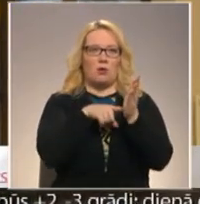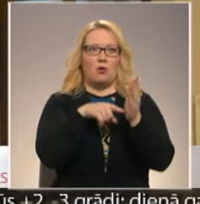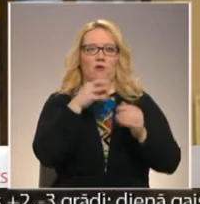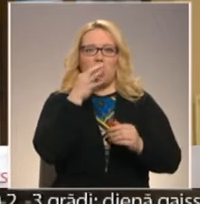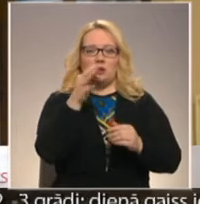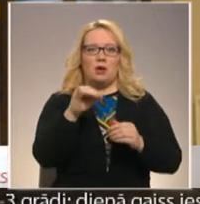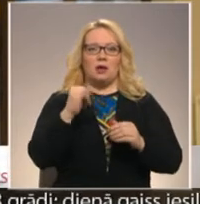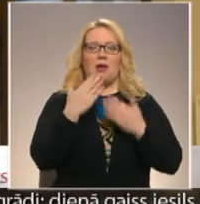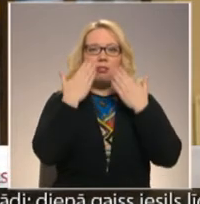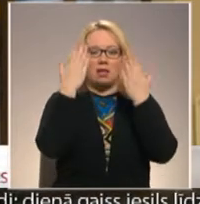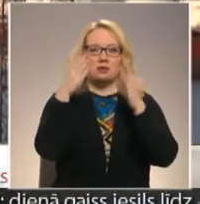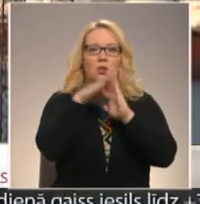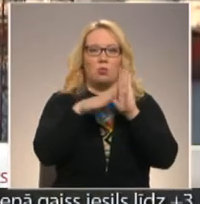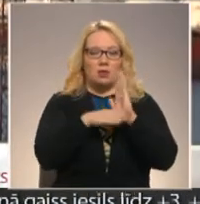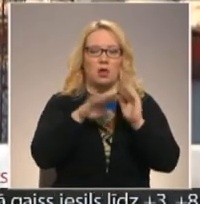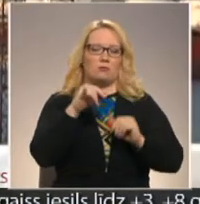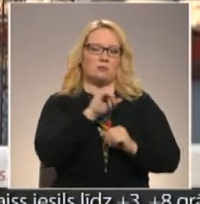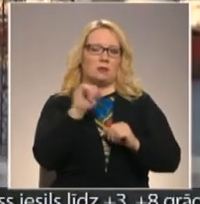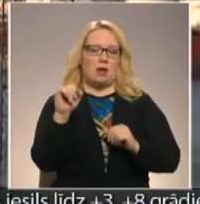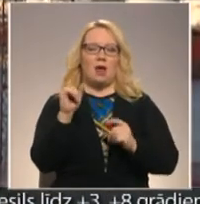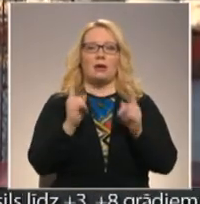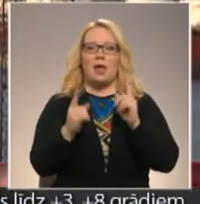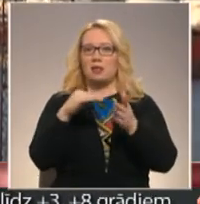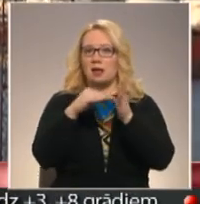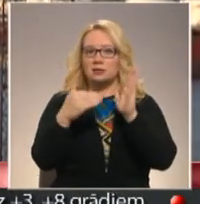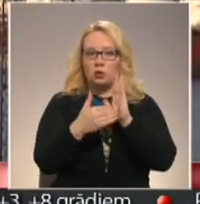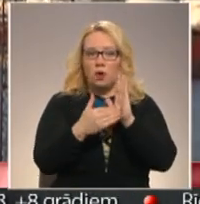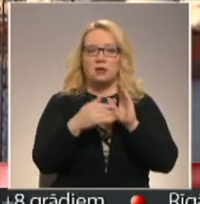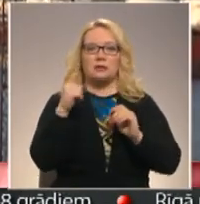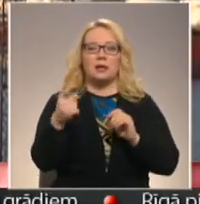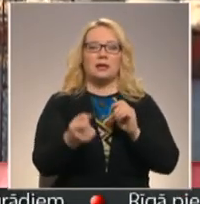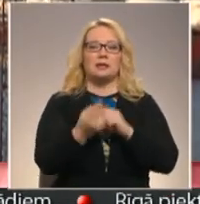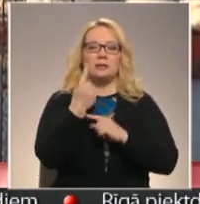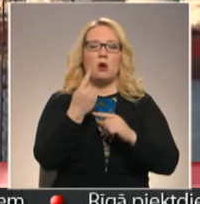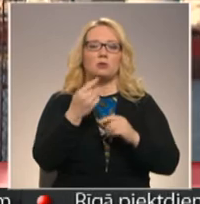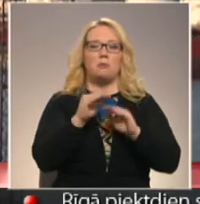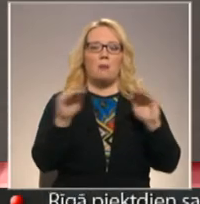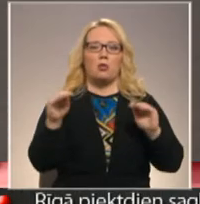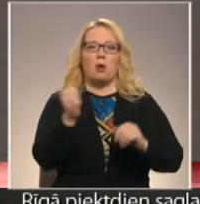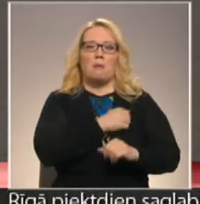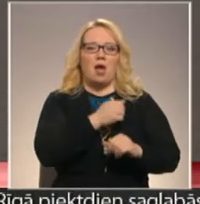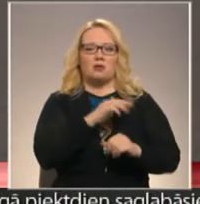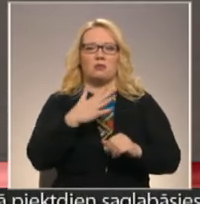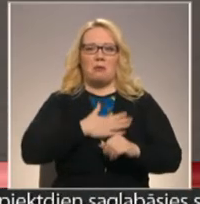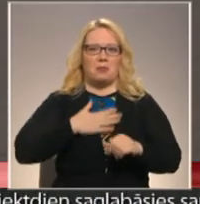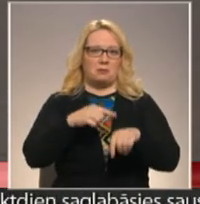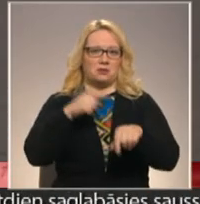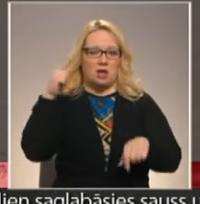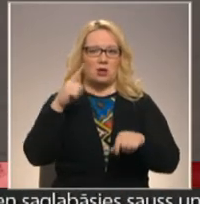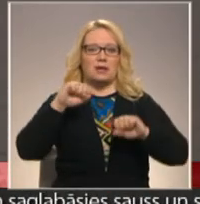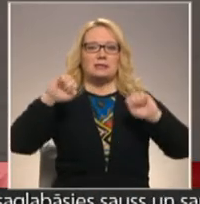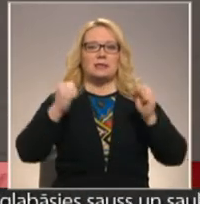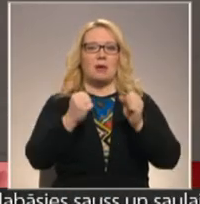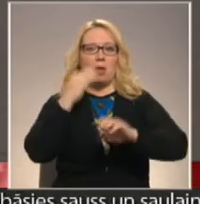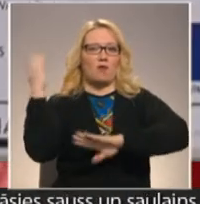ja lasa no teikumus, tad jā. Reālā situācija Ventspilī daždien izsautas pamatotas bailes un nepatīkamas sajūtas. Ja pūžu ziemeļu